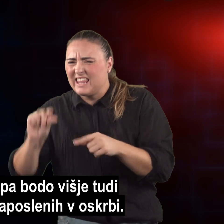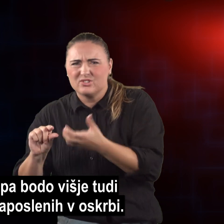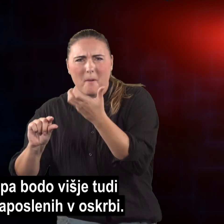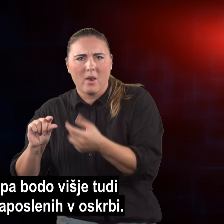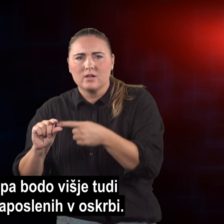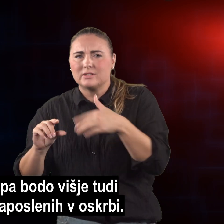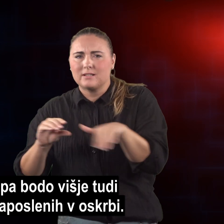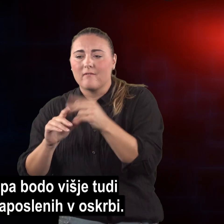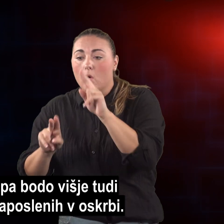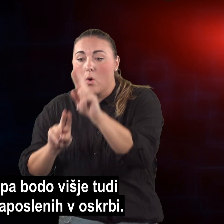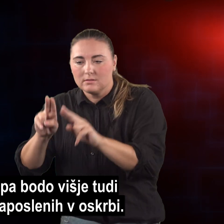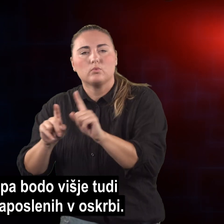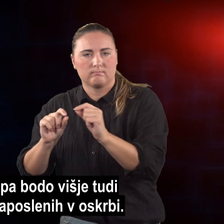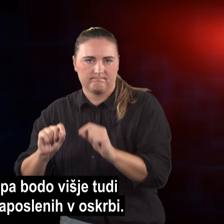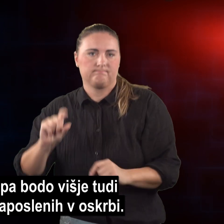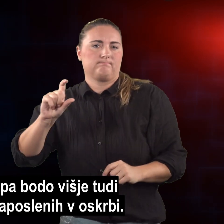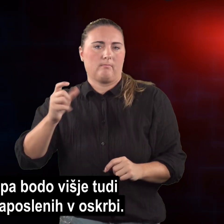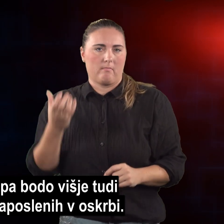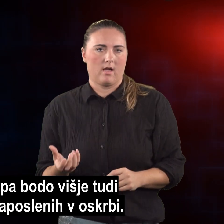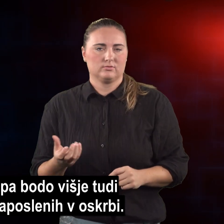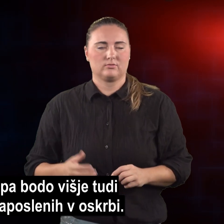plače za poslenih v oskrbi.